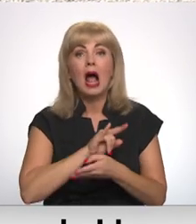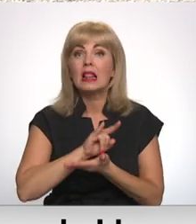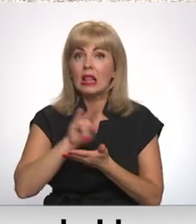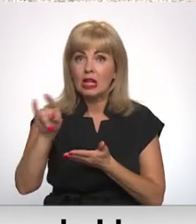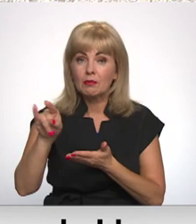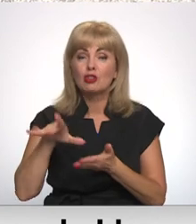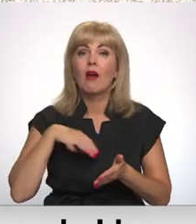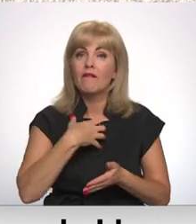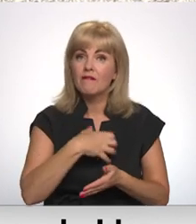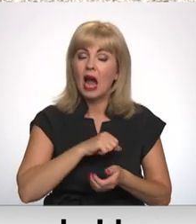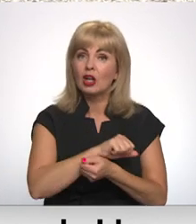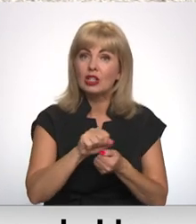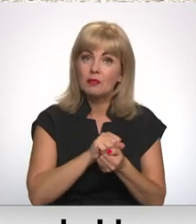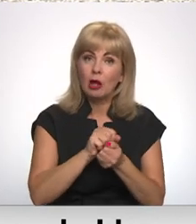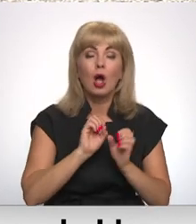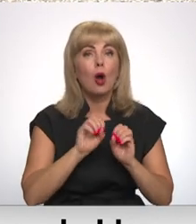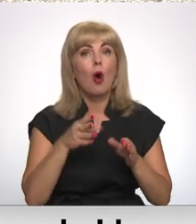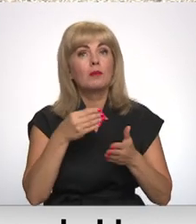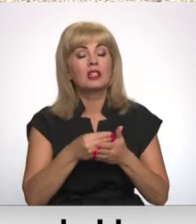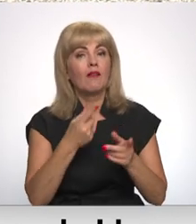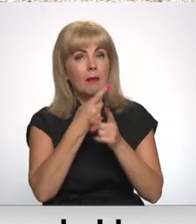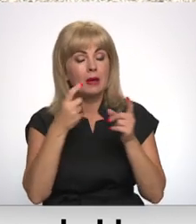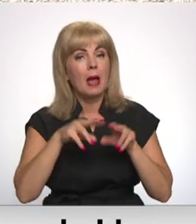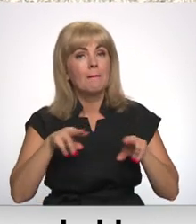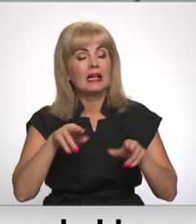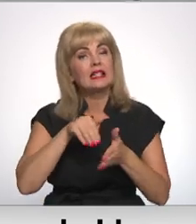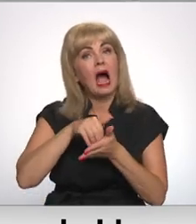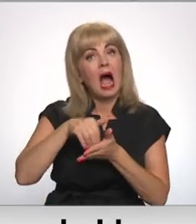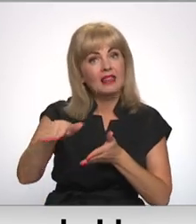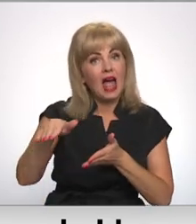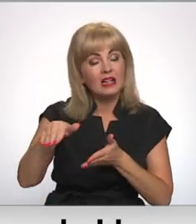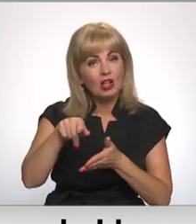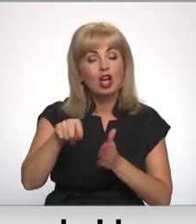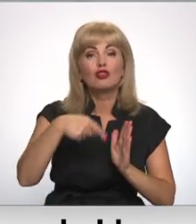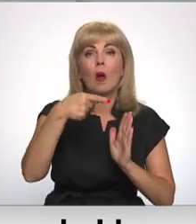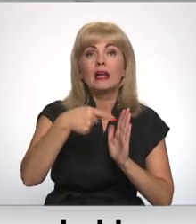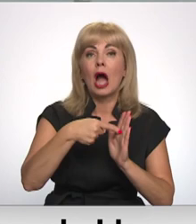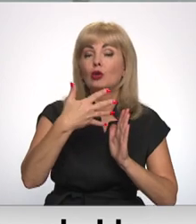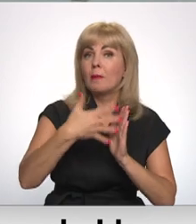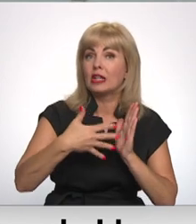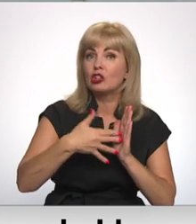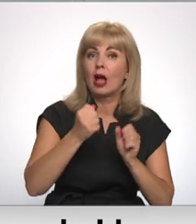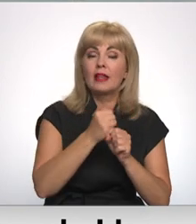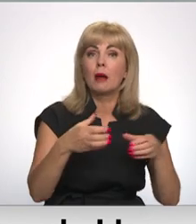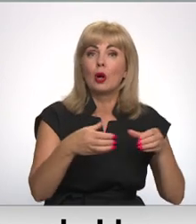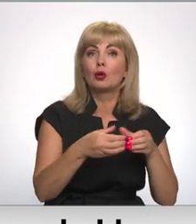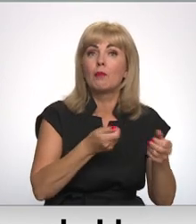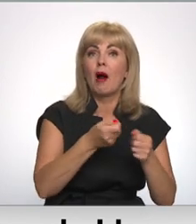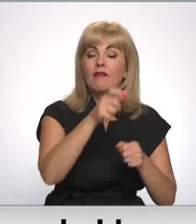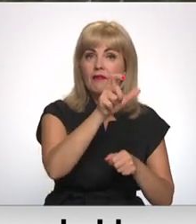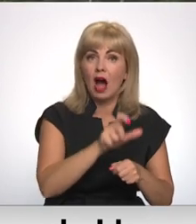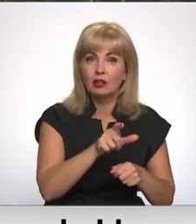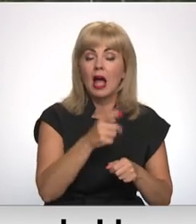esot jāiznīcina. Komentēt savu paziņojumu ministrī attiecās, norādot, ka šo jautājumu risināšanas darba grupas vadītājs esot